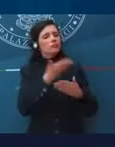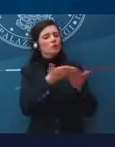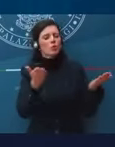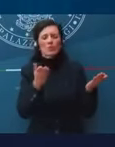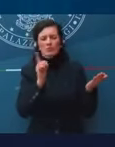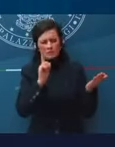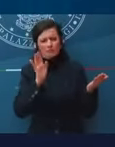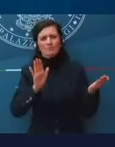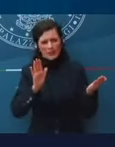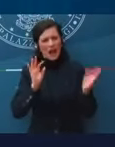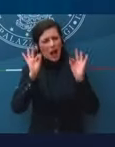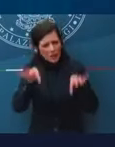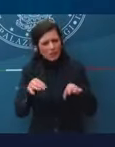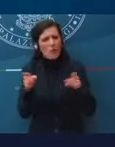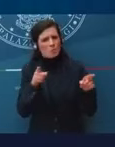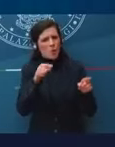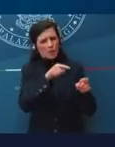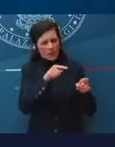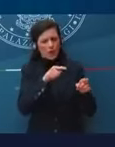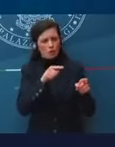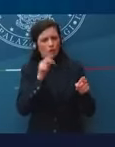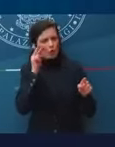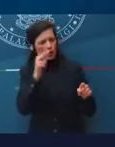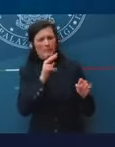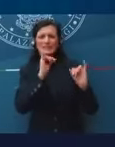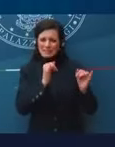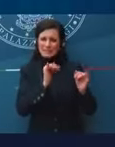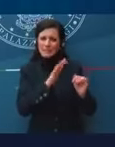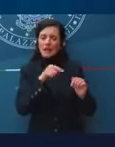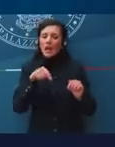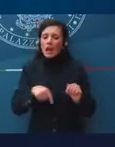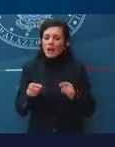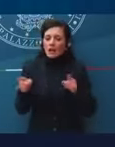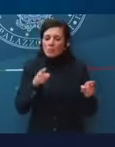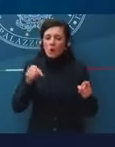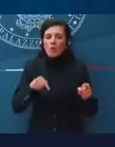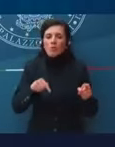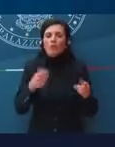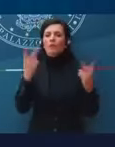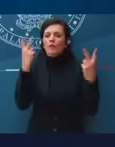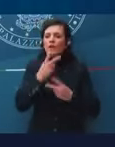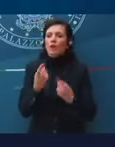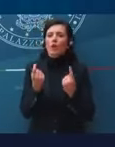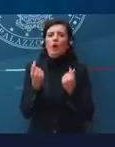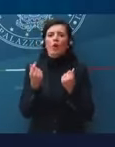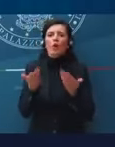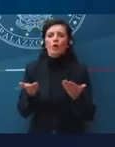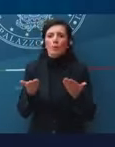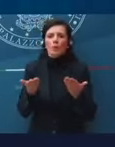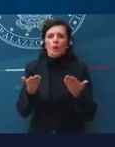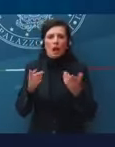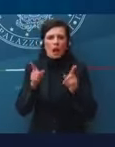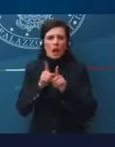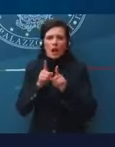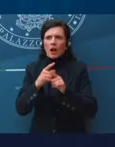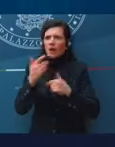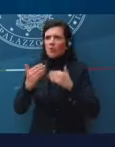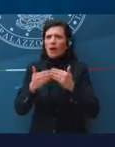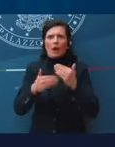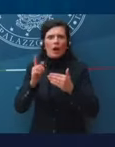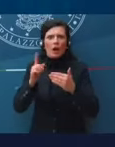momento, sicuramente verrà, ma non è questo, quando in un'economia che è sostanzialmente in recessione,